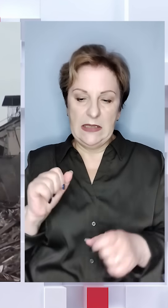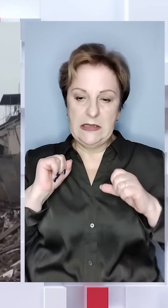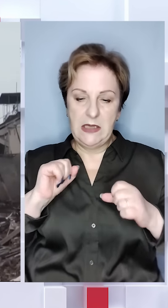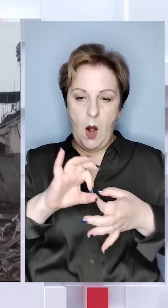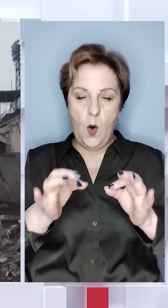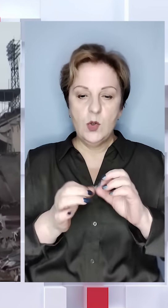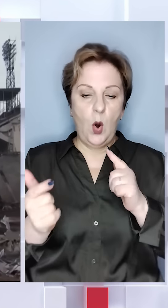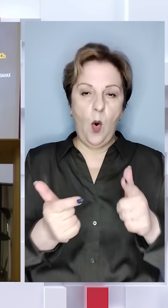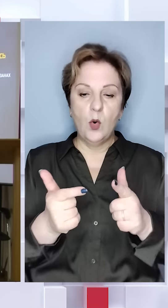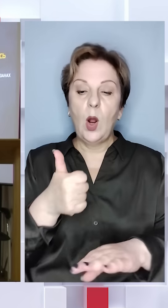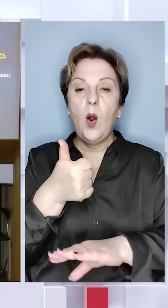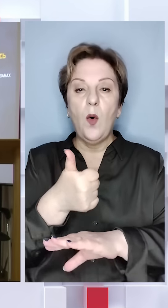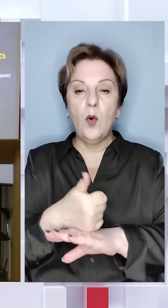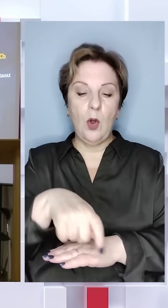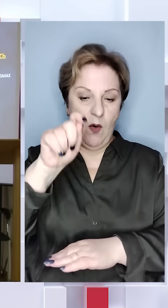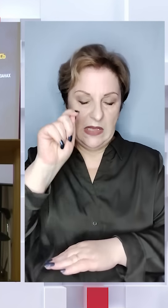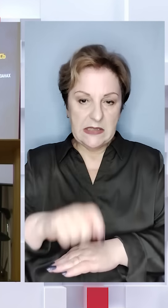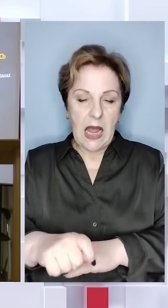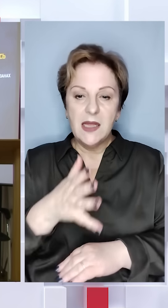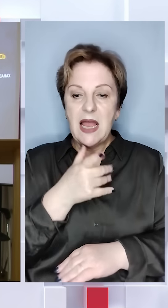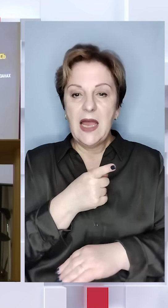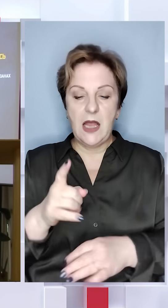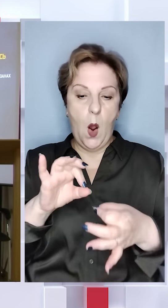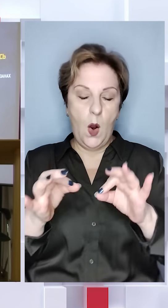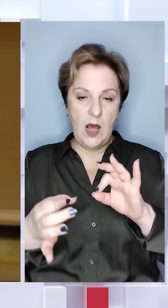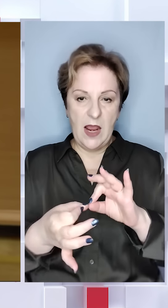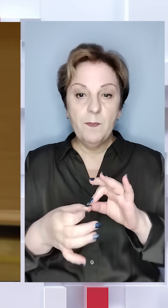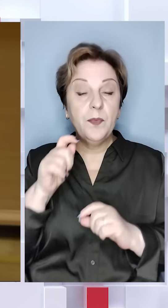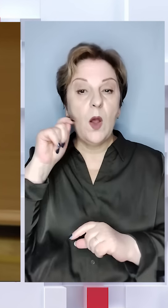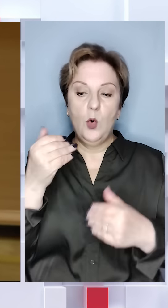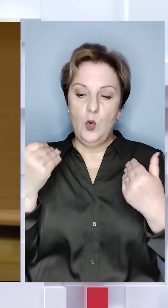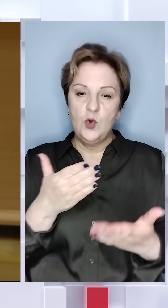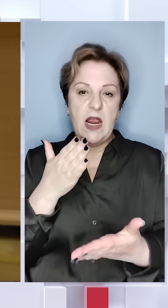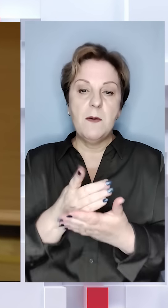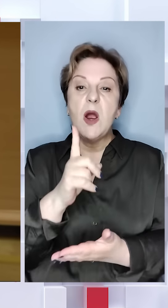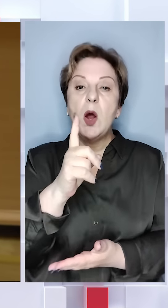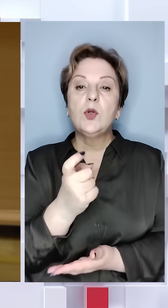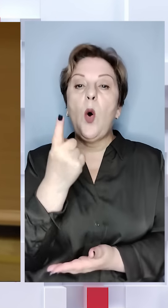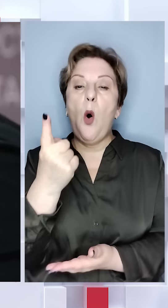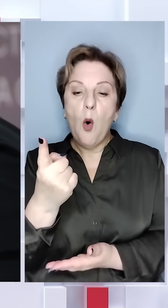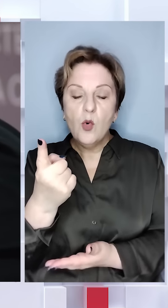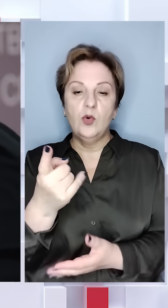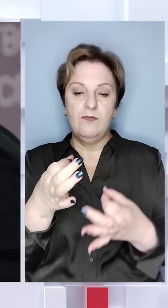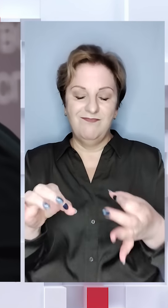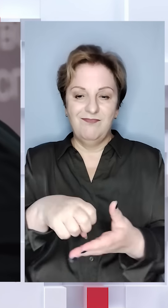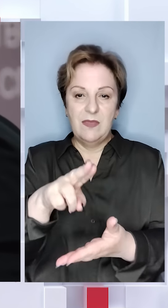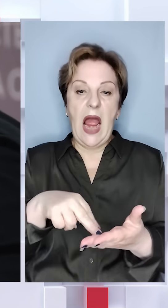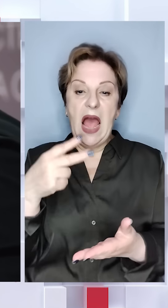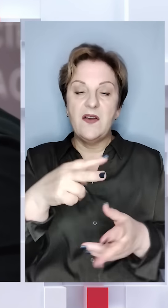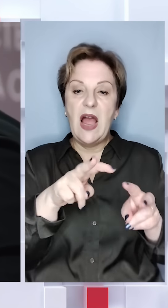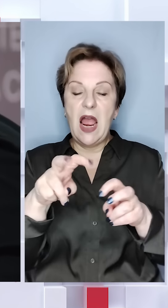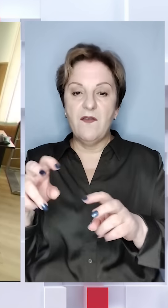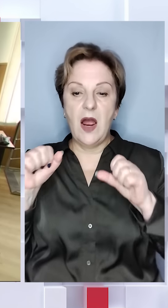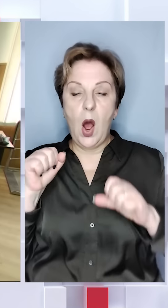готуються до головного старту сезону, власне, Олімпіади. Україна вже має 101 ліцензію у 20 видах